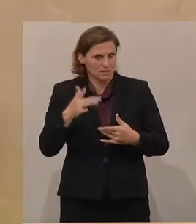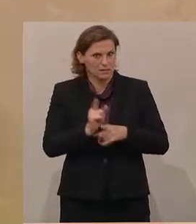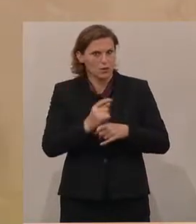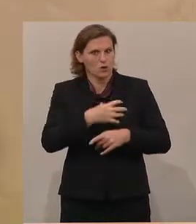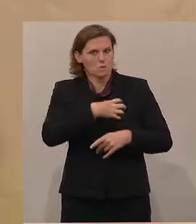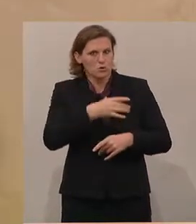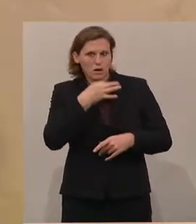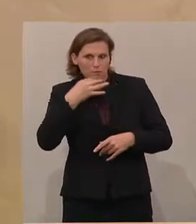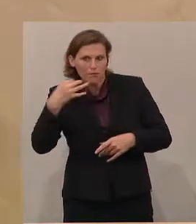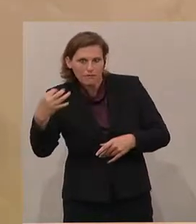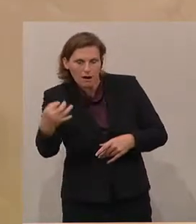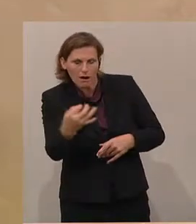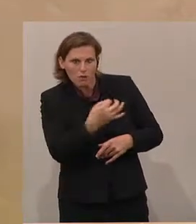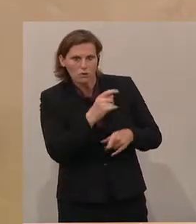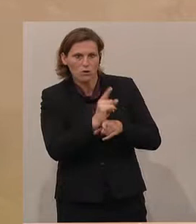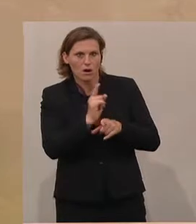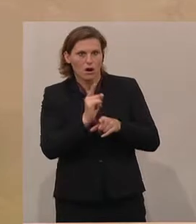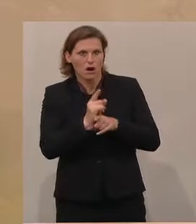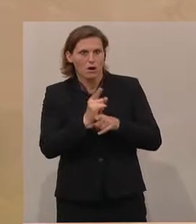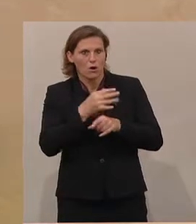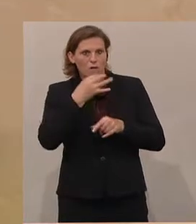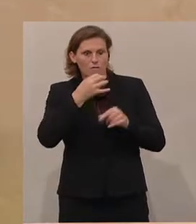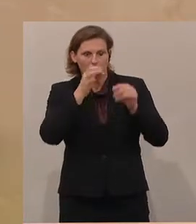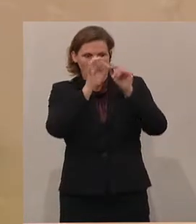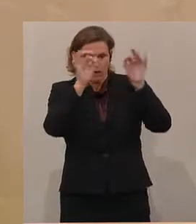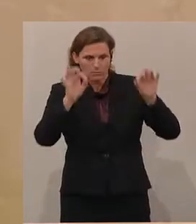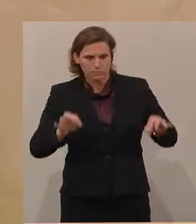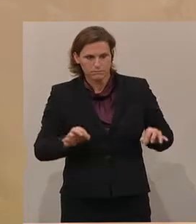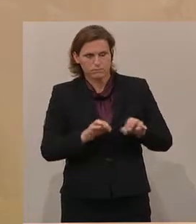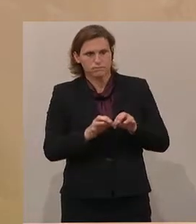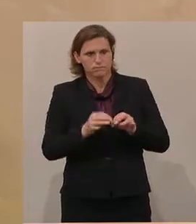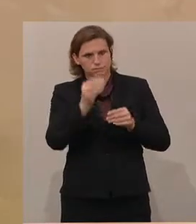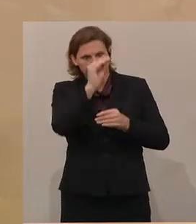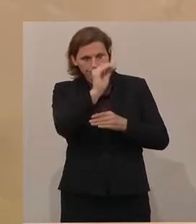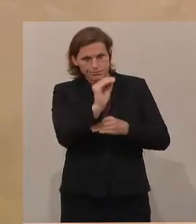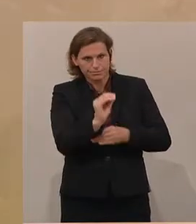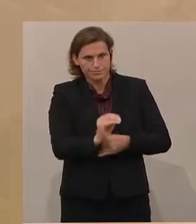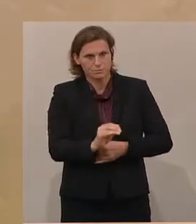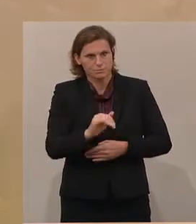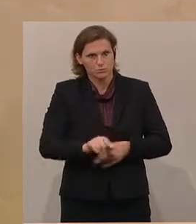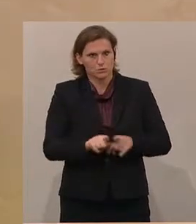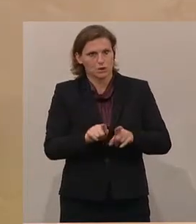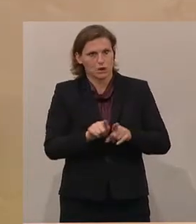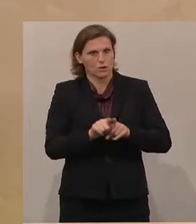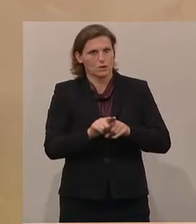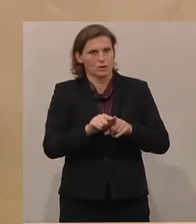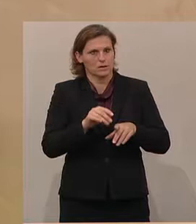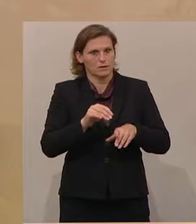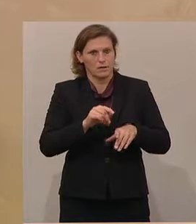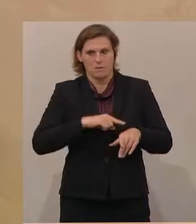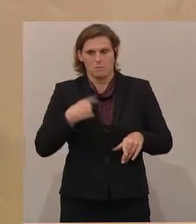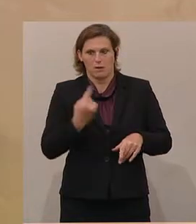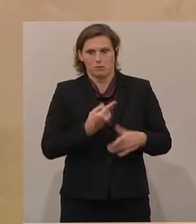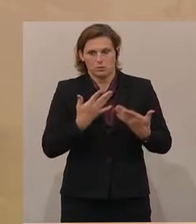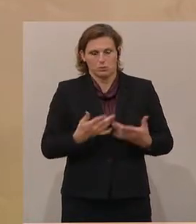Bürger im Rahmen der Volkszählung auch im Rahmen eines Fragebogens eine Ausfüllung vornehmen und Angaben vornehmen, das ist bei uns